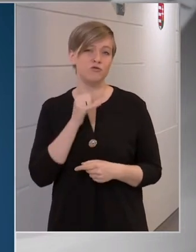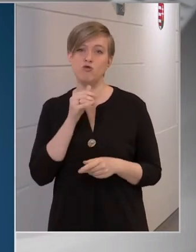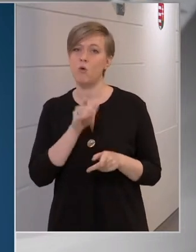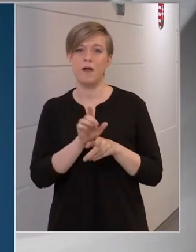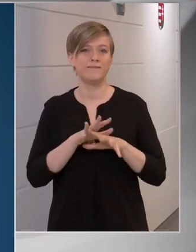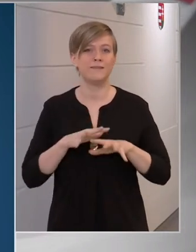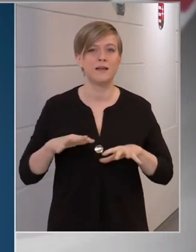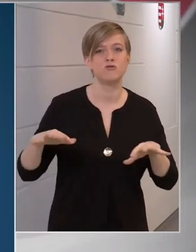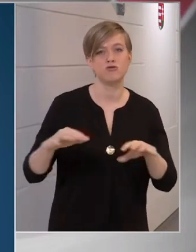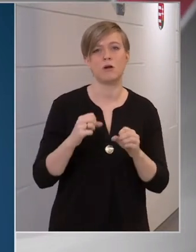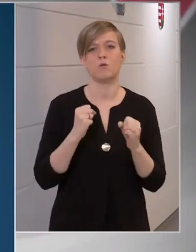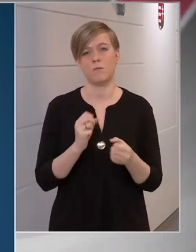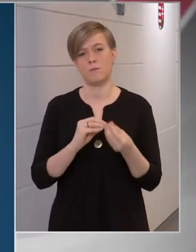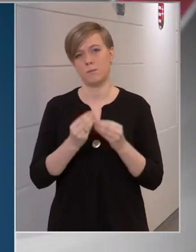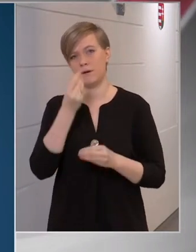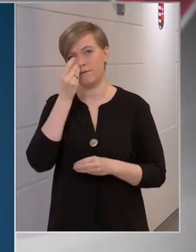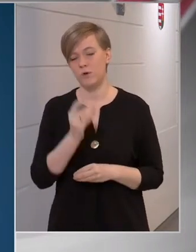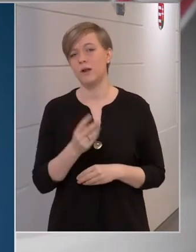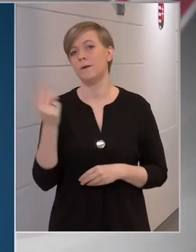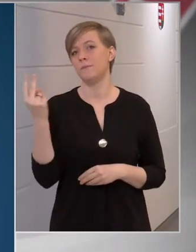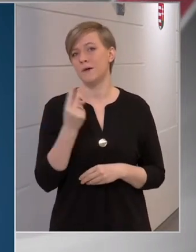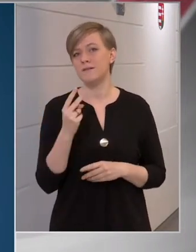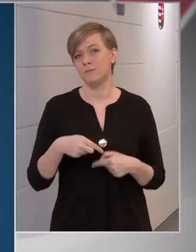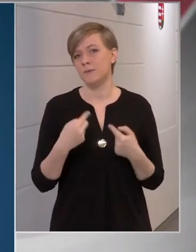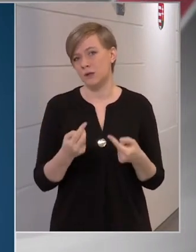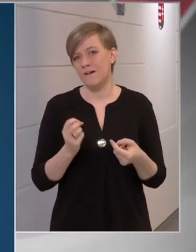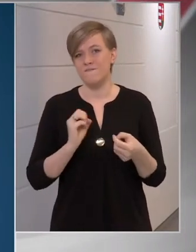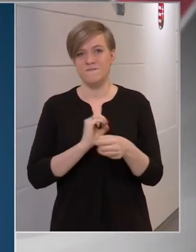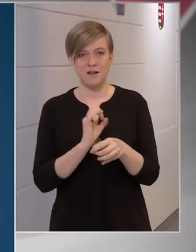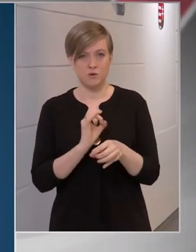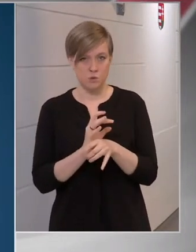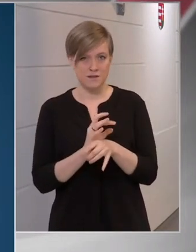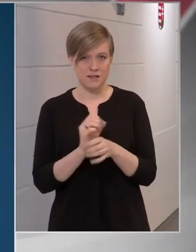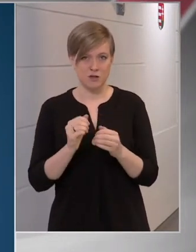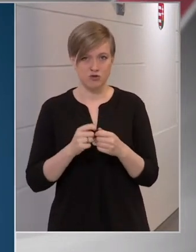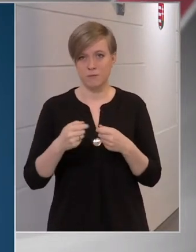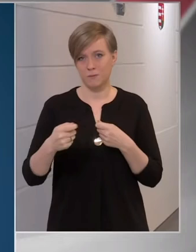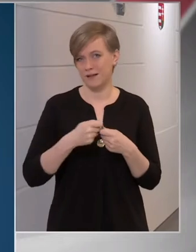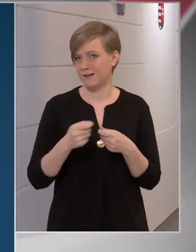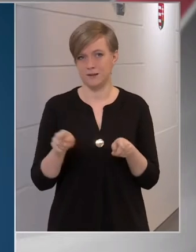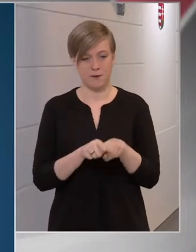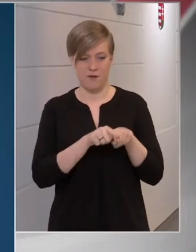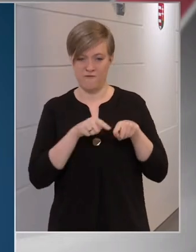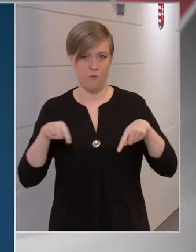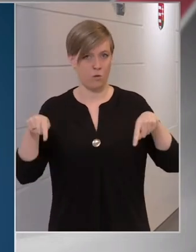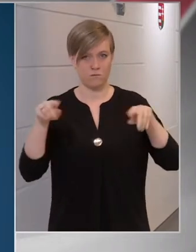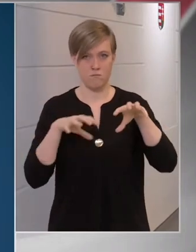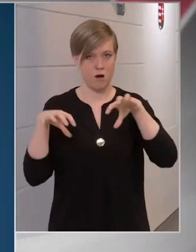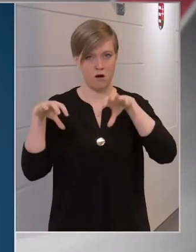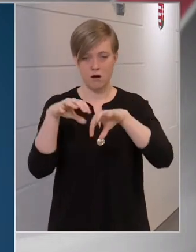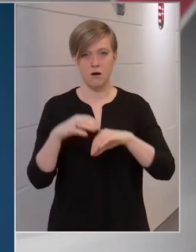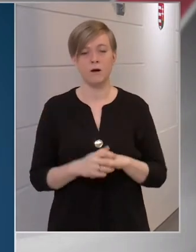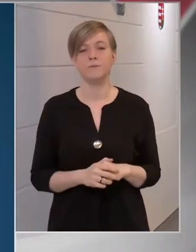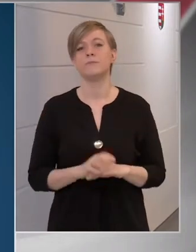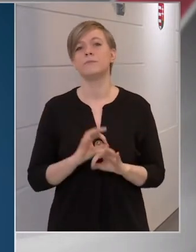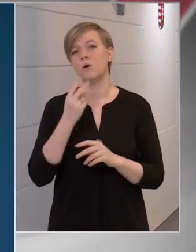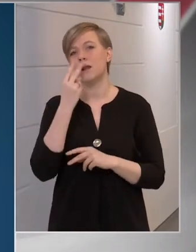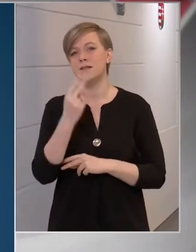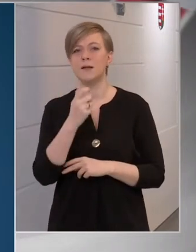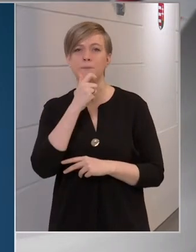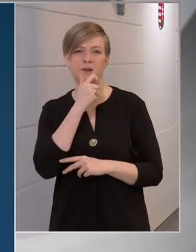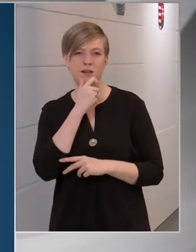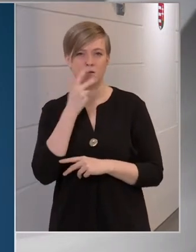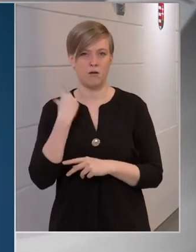ahol komoly probléma lenne. Természetesen miután a fertőzés mértéke az nem azonos. Jól látszik, hogy a brit mutáns, ami